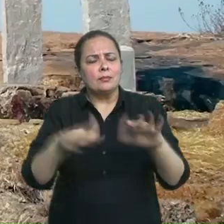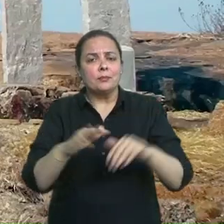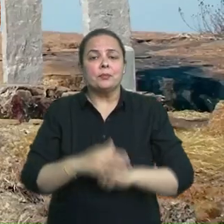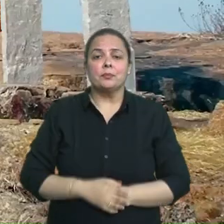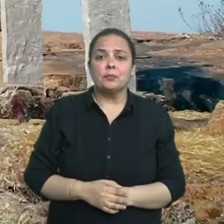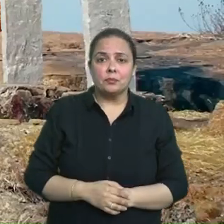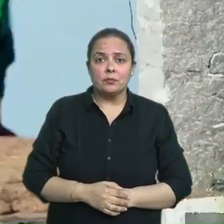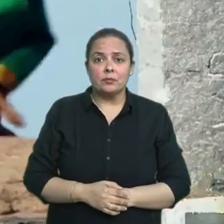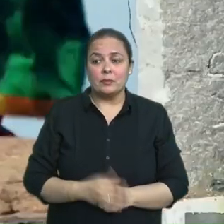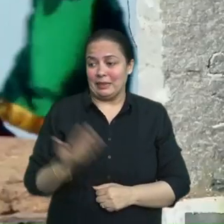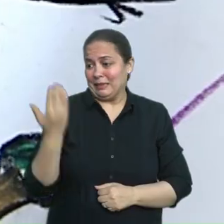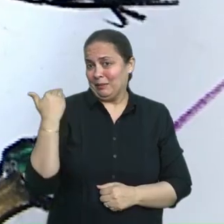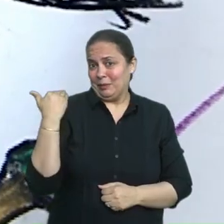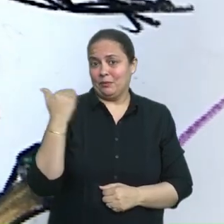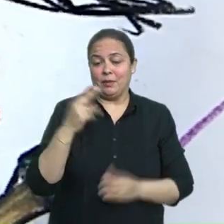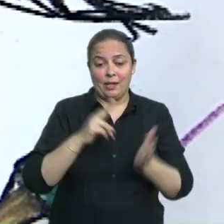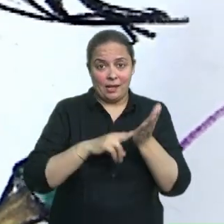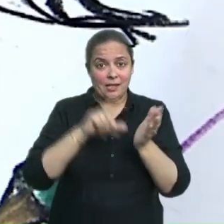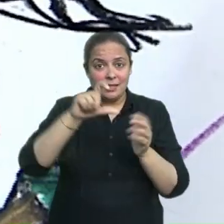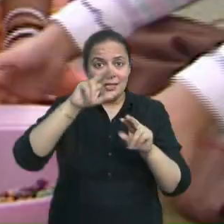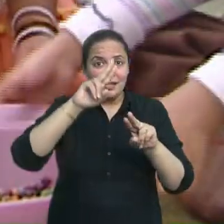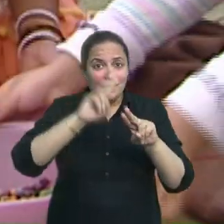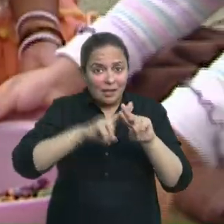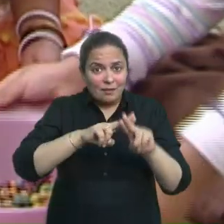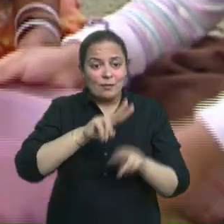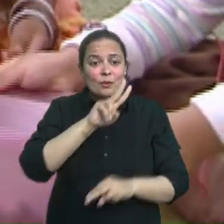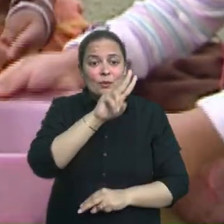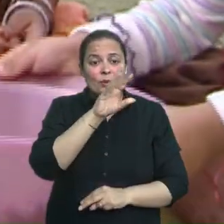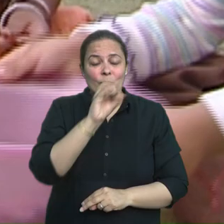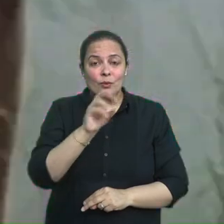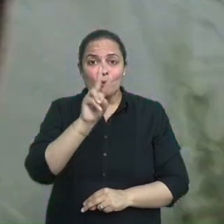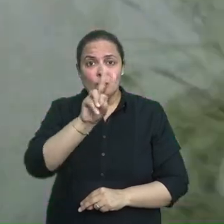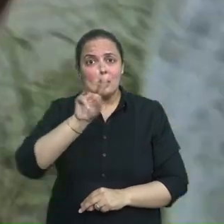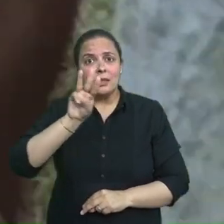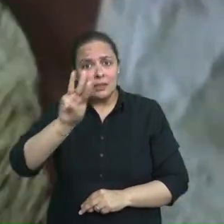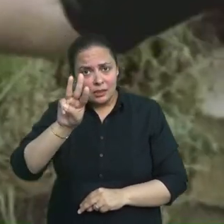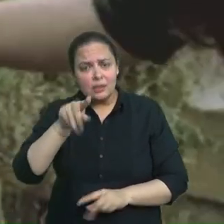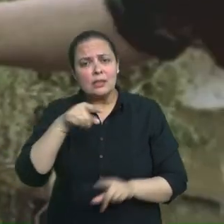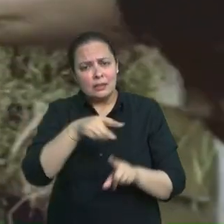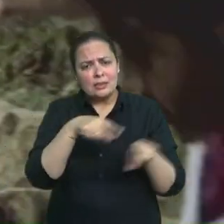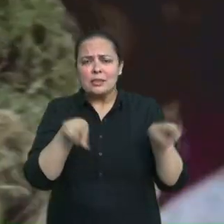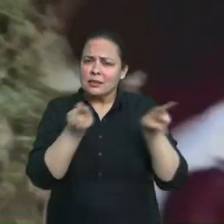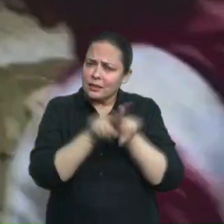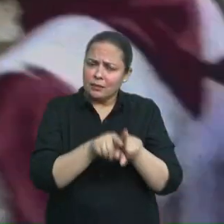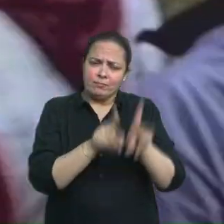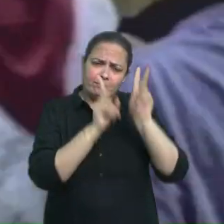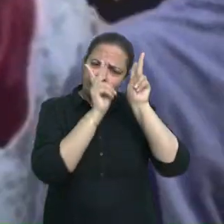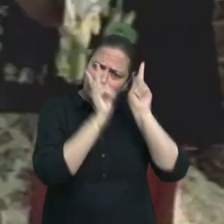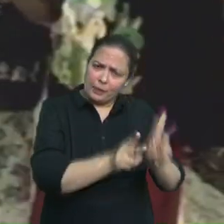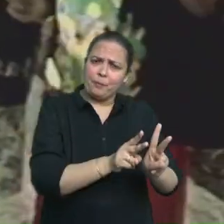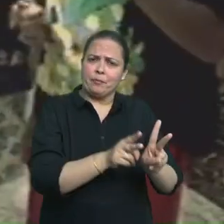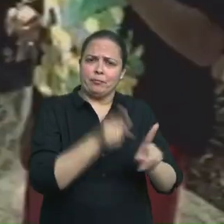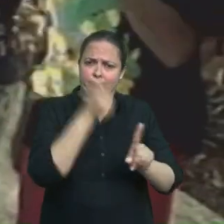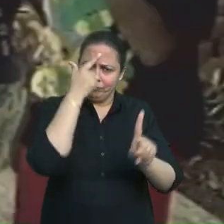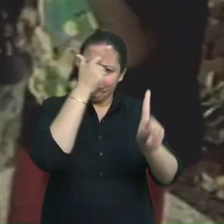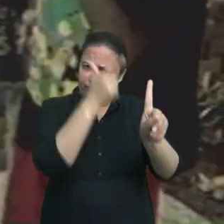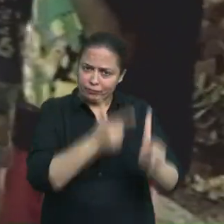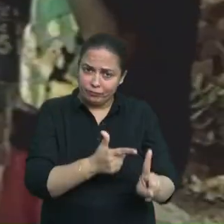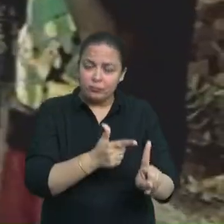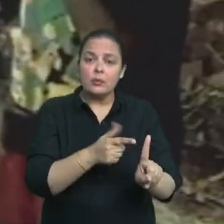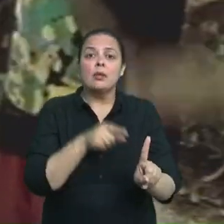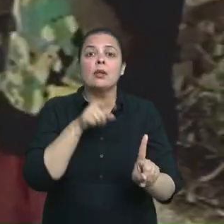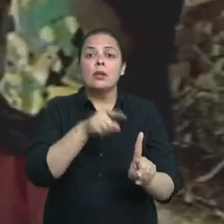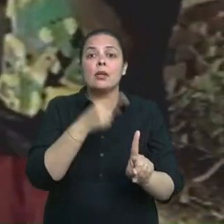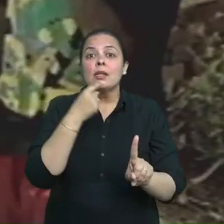भारतिय अग्यान, कला शिक्षा, विवसाइक शिक्षा और मूले शिक्षा के बारे में सीखना आदी विश्यों पर